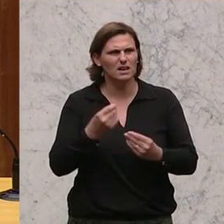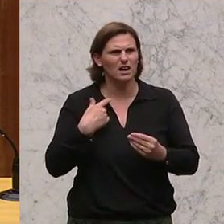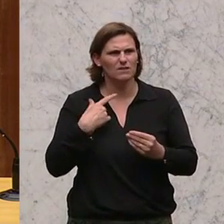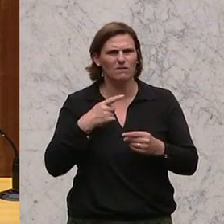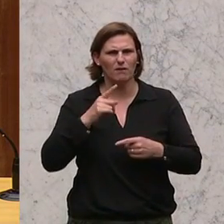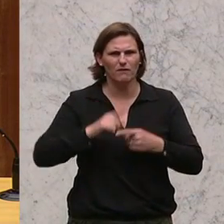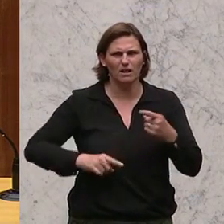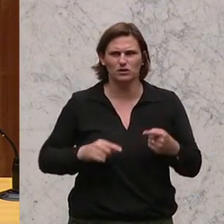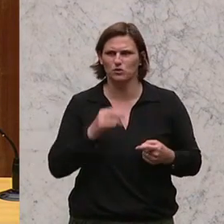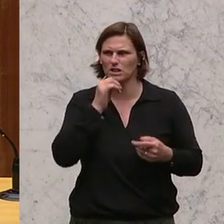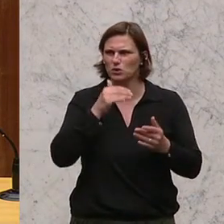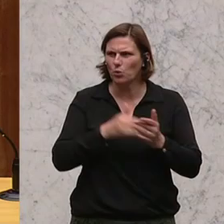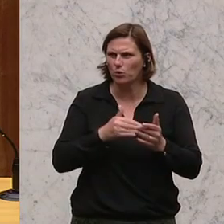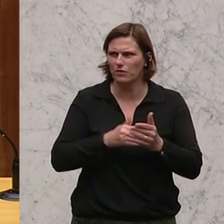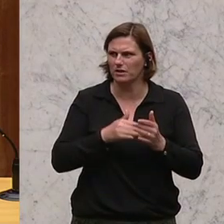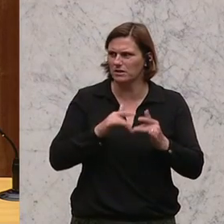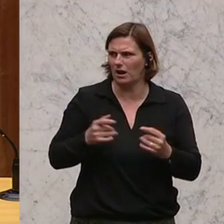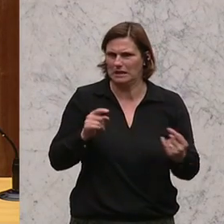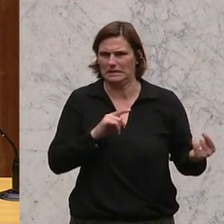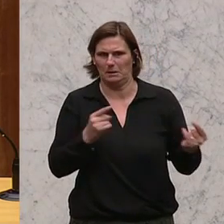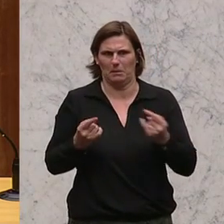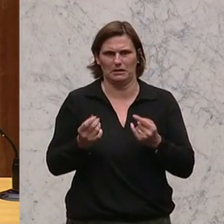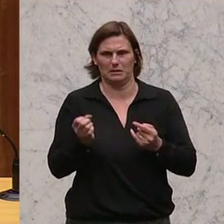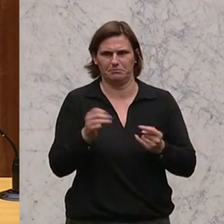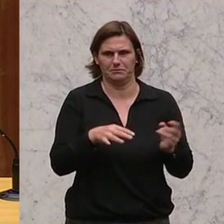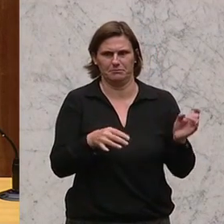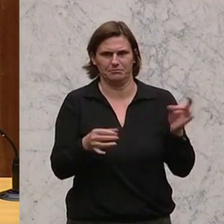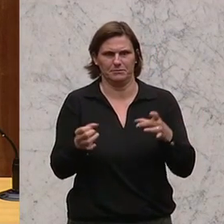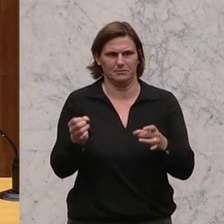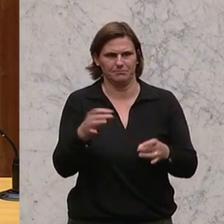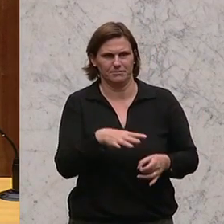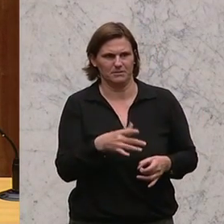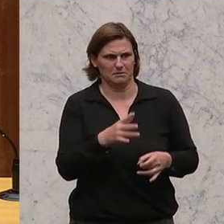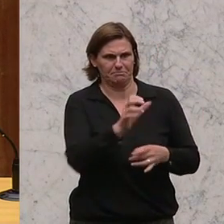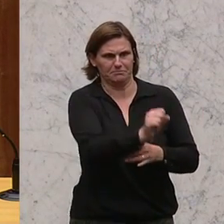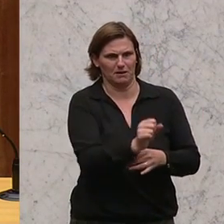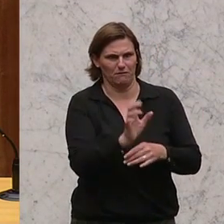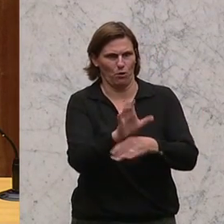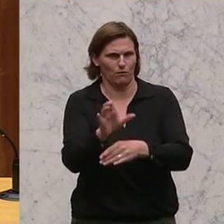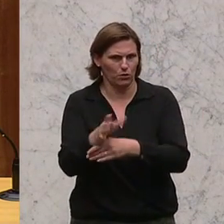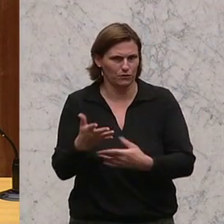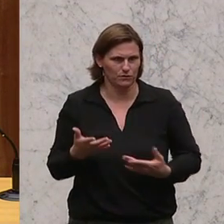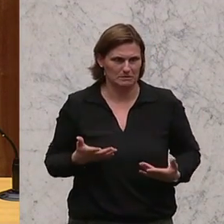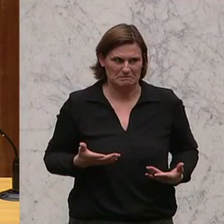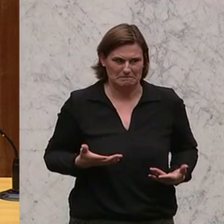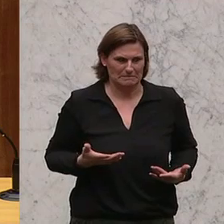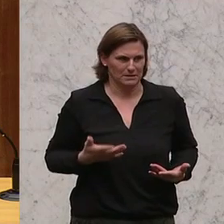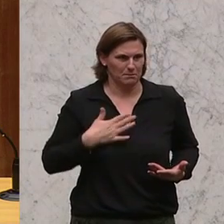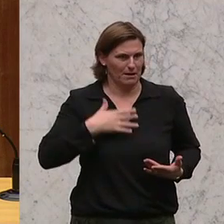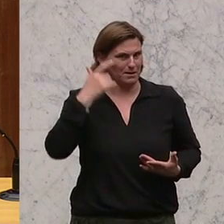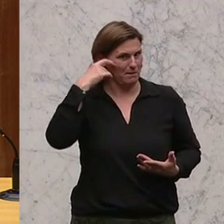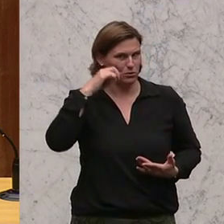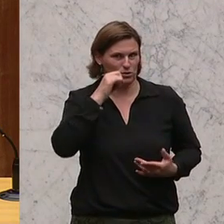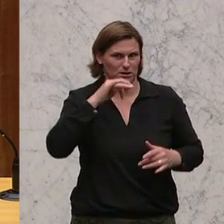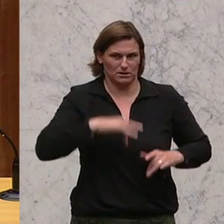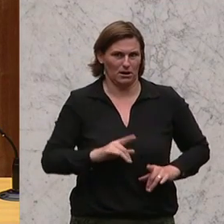vollkommen unnötigerweise in dieser Debatte gefallen sind, an Untergriffen, an Vorwürfen, die meiner Meinung nach eigentlich